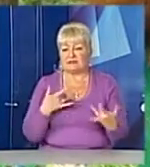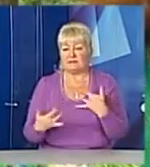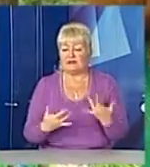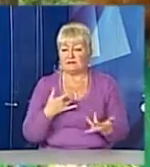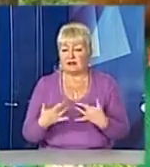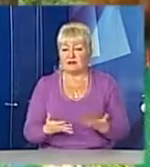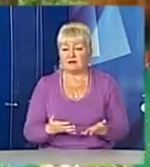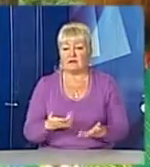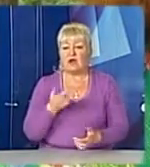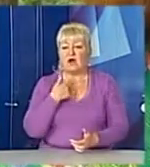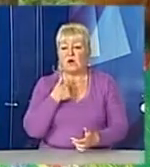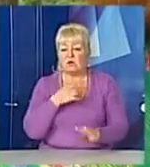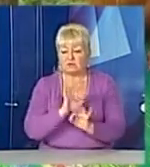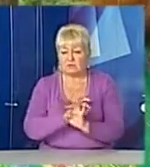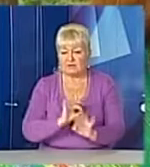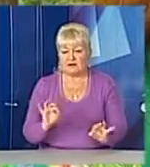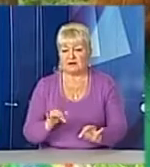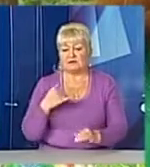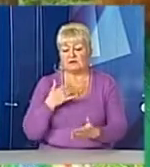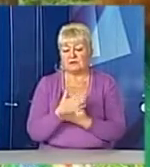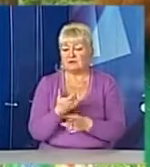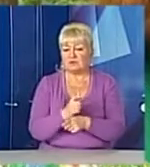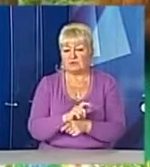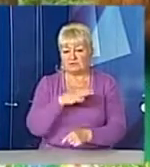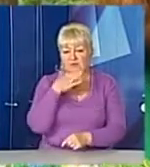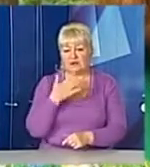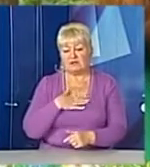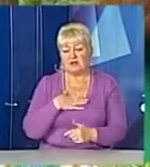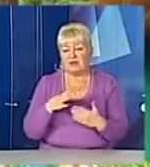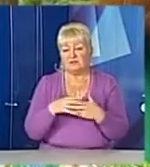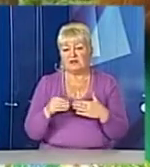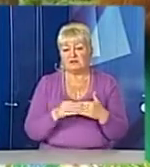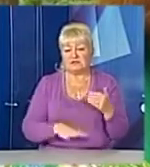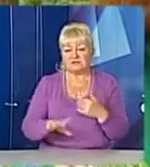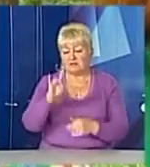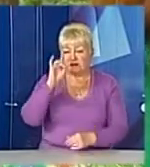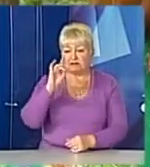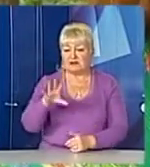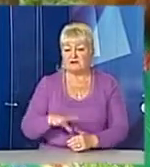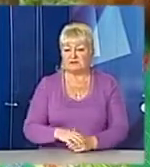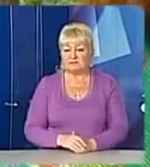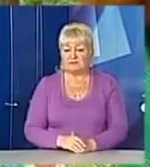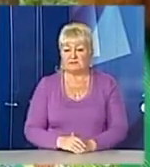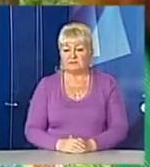голосом прекрасним. У нас є дуже багато, наша земля славиться. Тому в нас